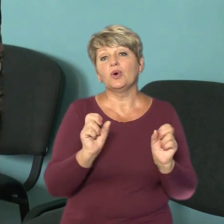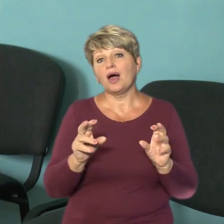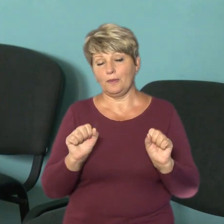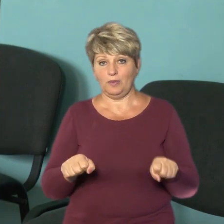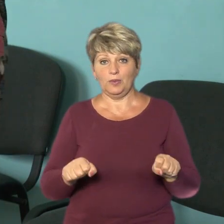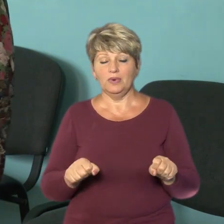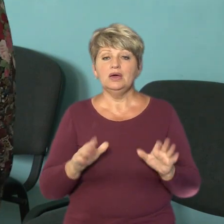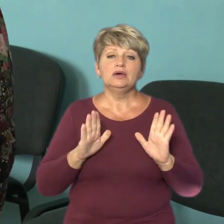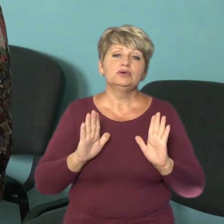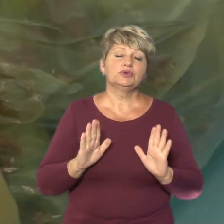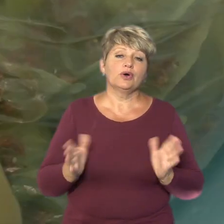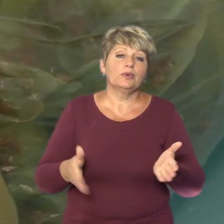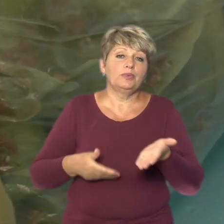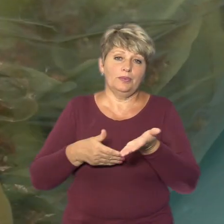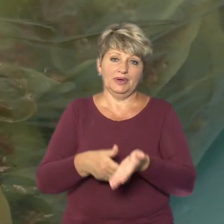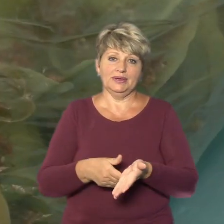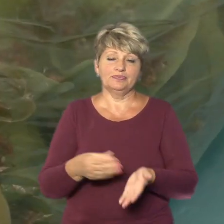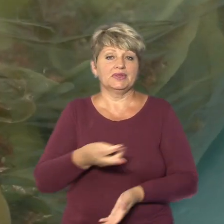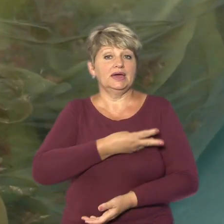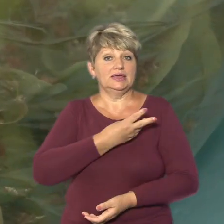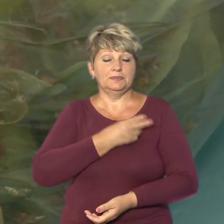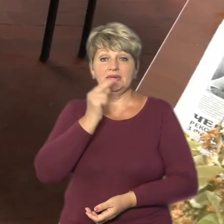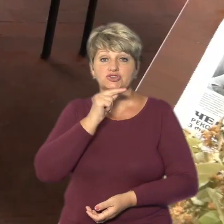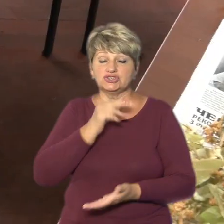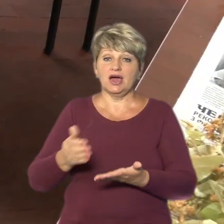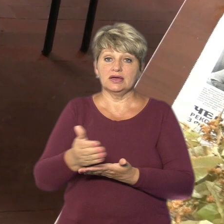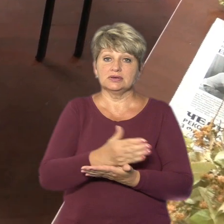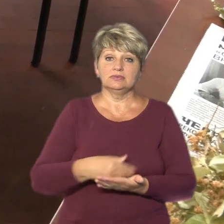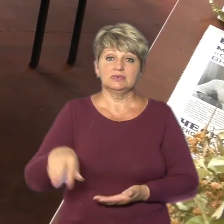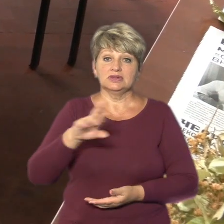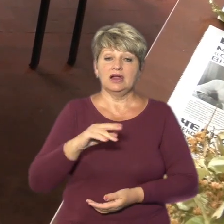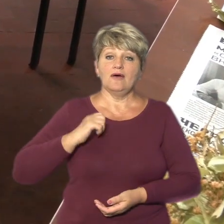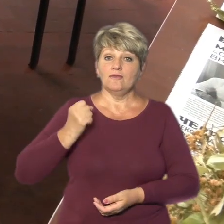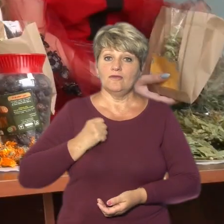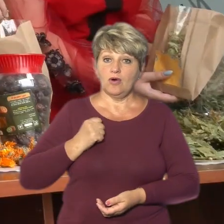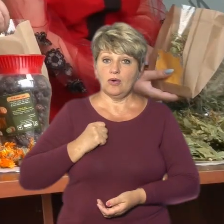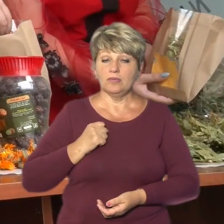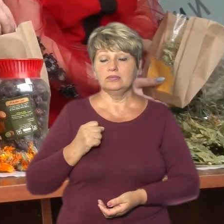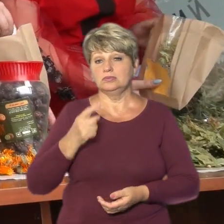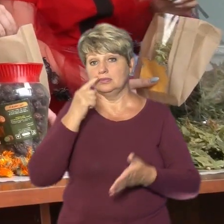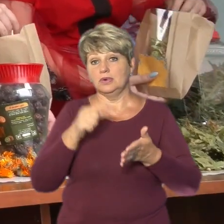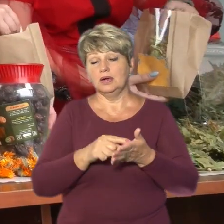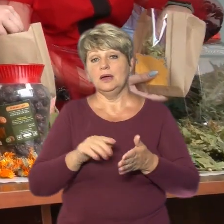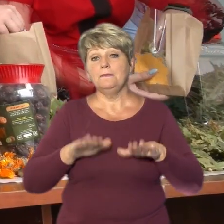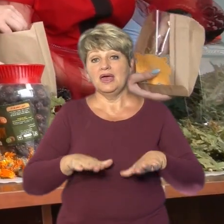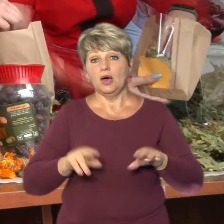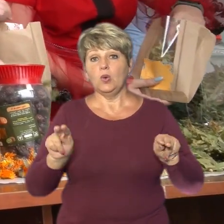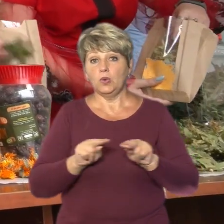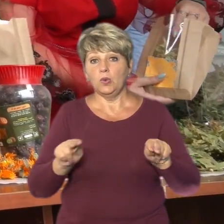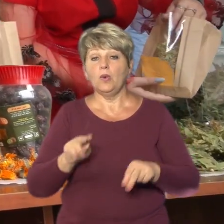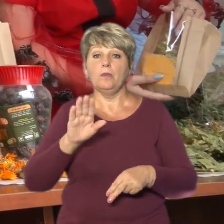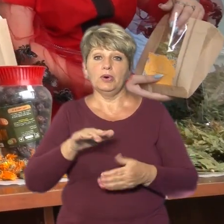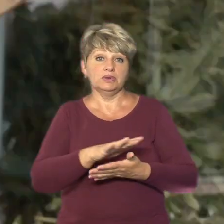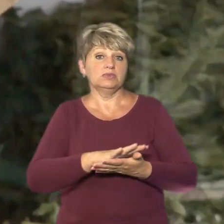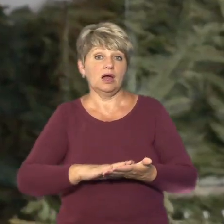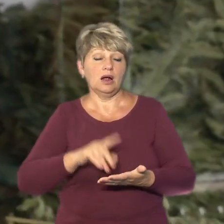лише би, чи мене би допомогти. Ініціатором чайного збору для військових стала місцева вчителька. Потім цю ідею підтримала молодь,